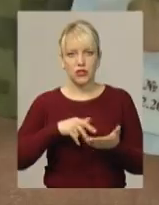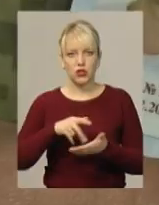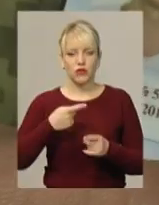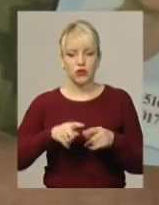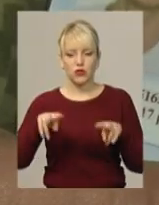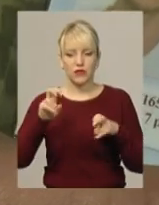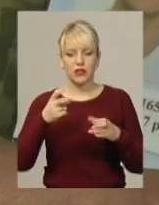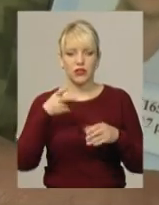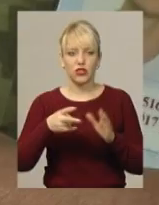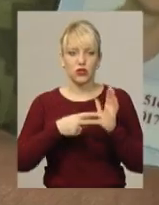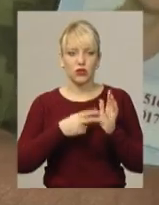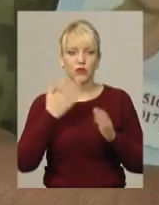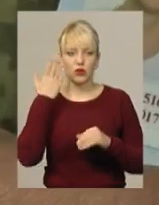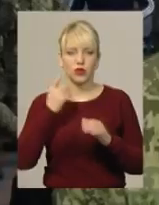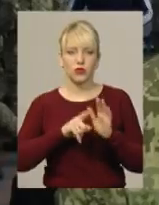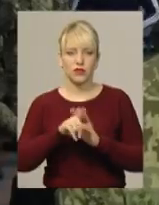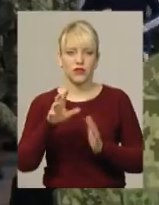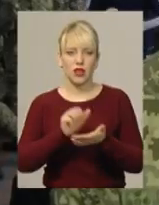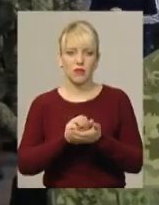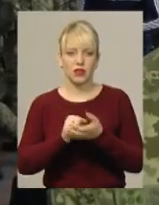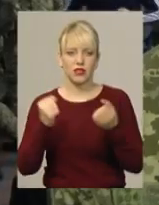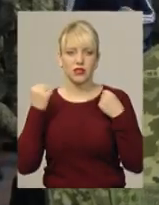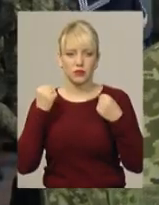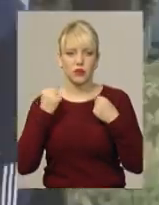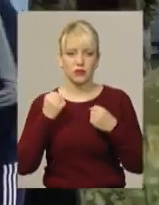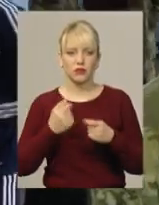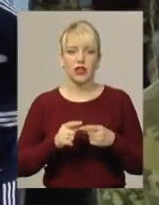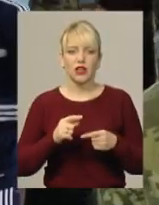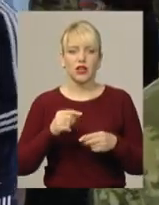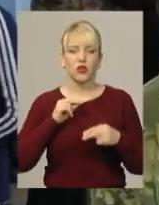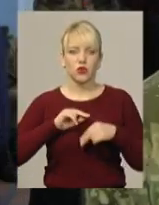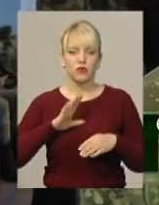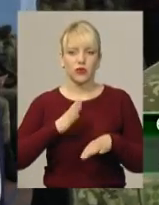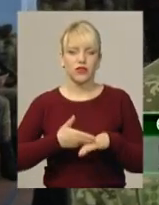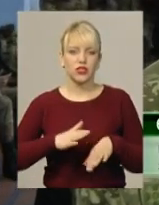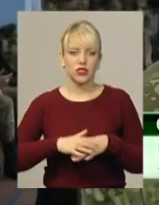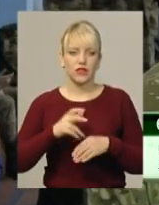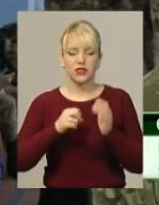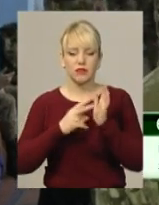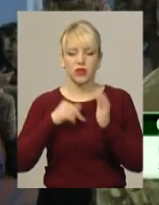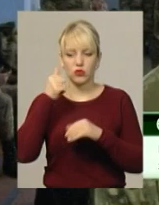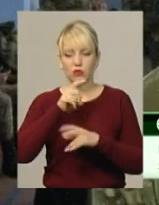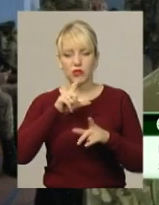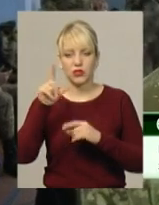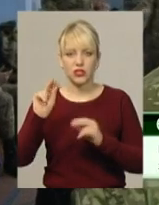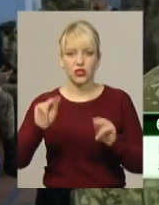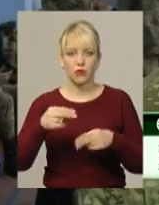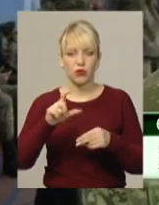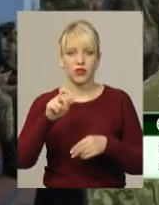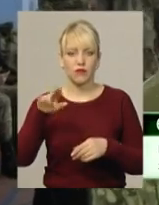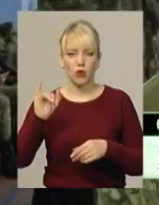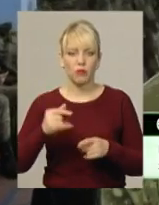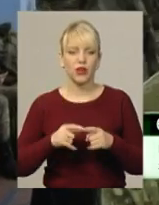2007-го, відколи почав займатися спортом. Труди були дуже тяжкі. В 17-му році їздив на чемпіонат Європи в Будапешт,